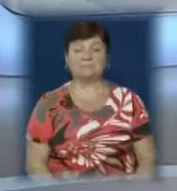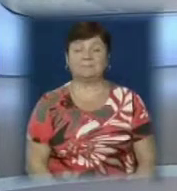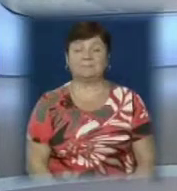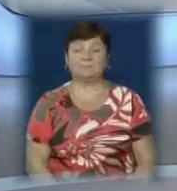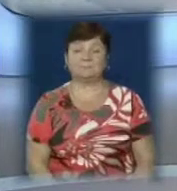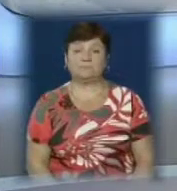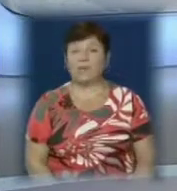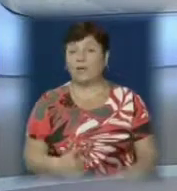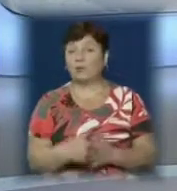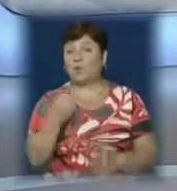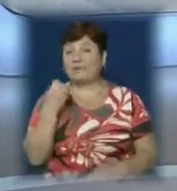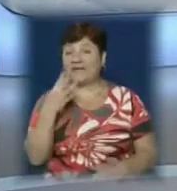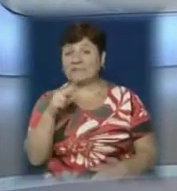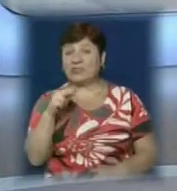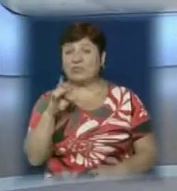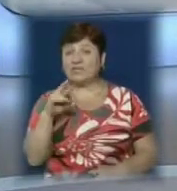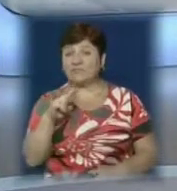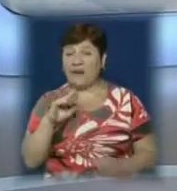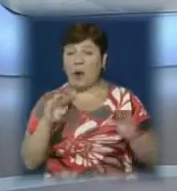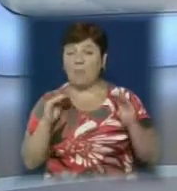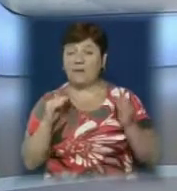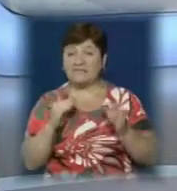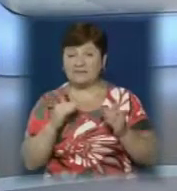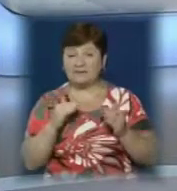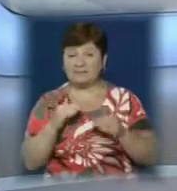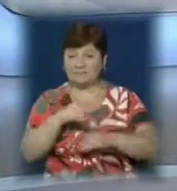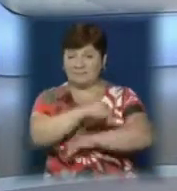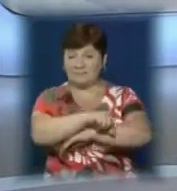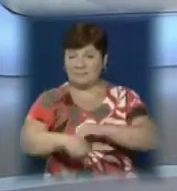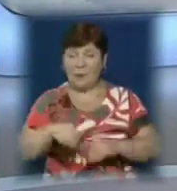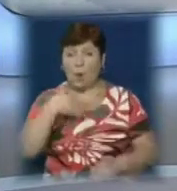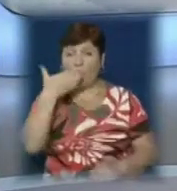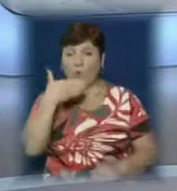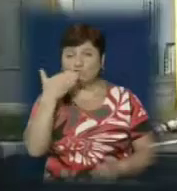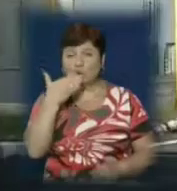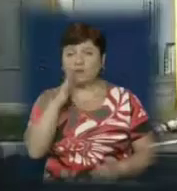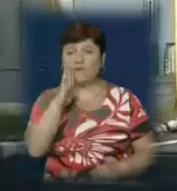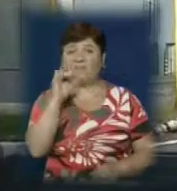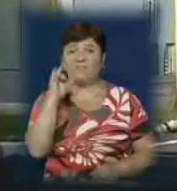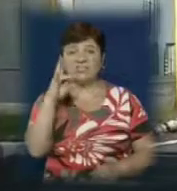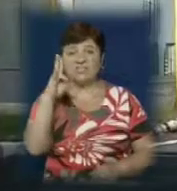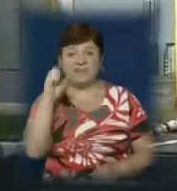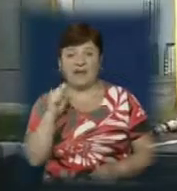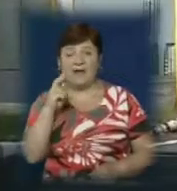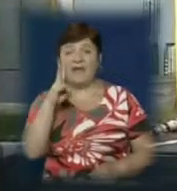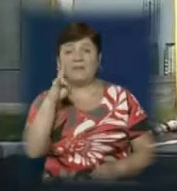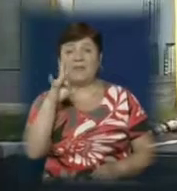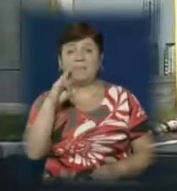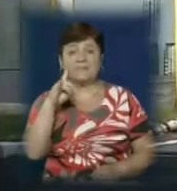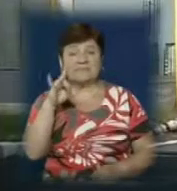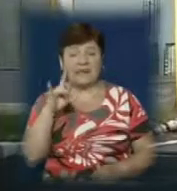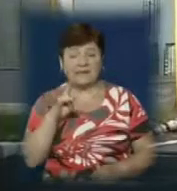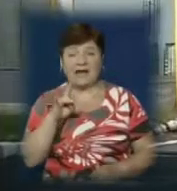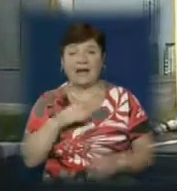До 15 червня обмежено рух на митно-прикордонному переході Ужгород-Вишнє-Нємецьке в напрямку в'їзду на